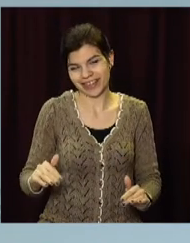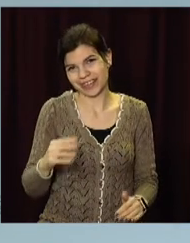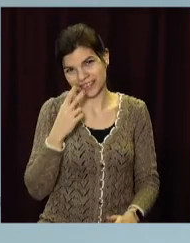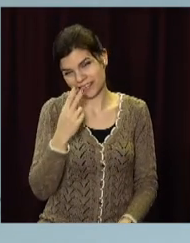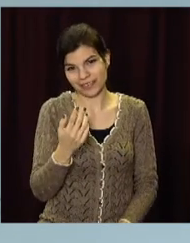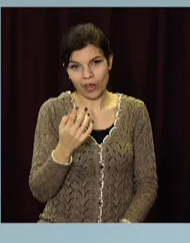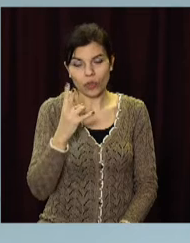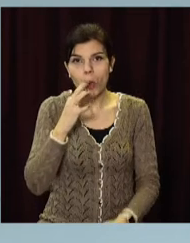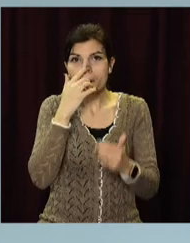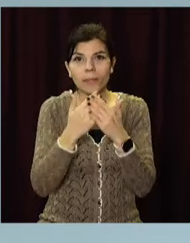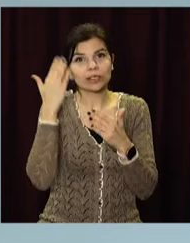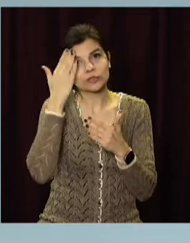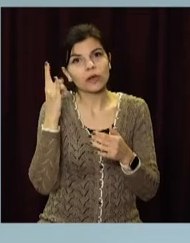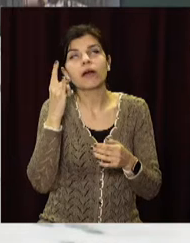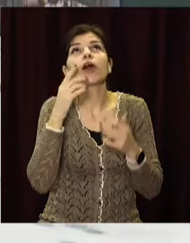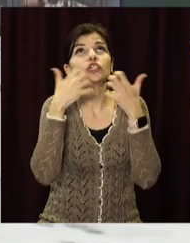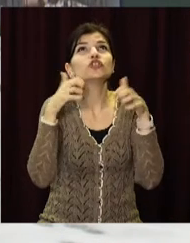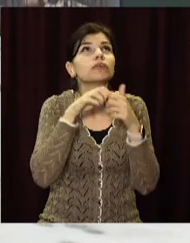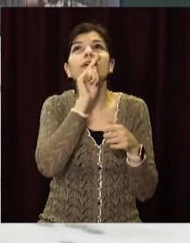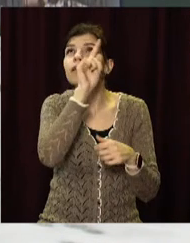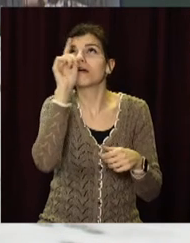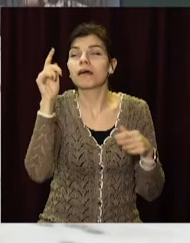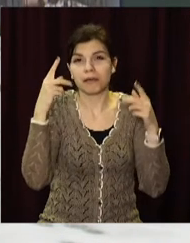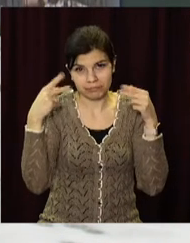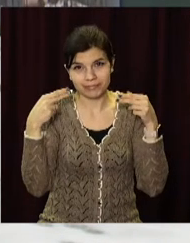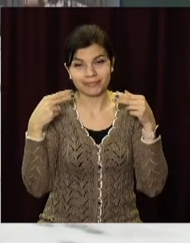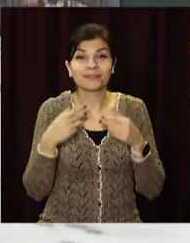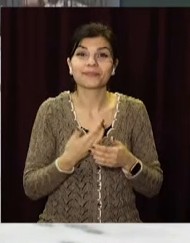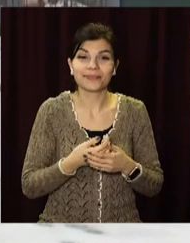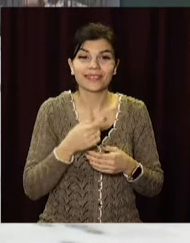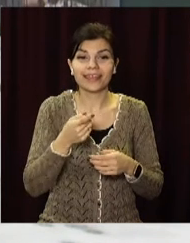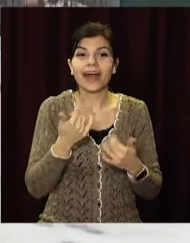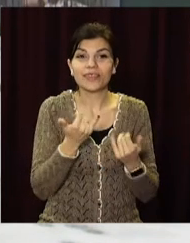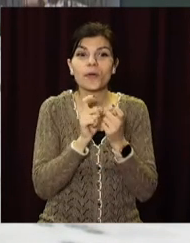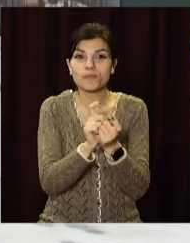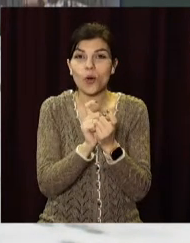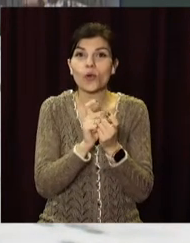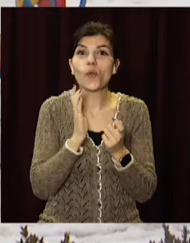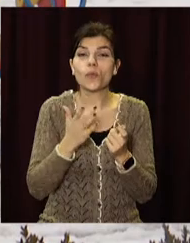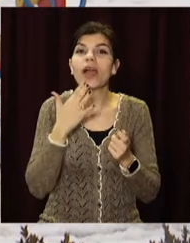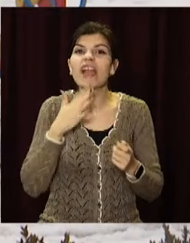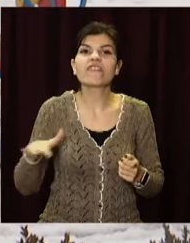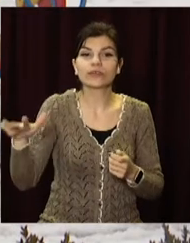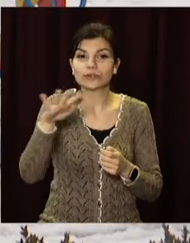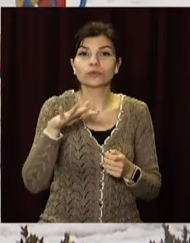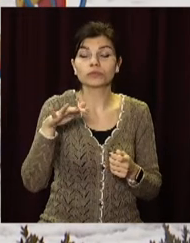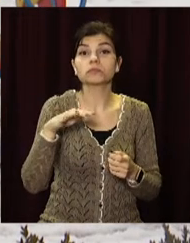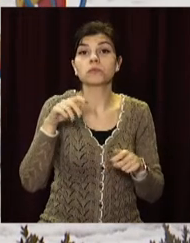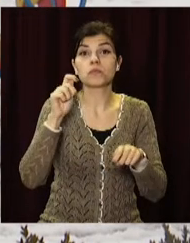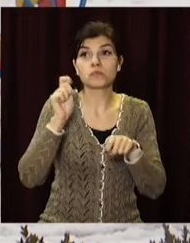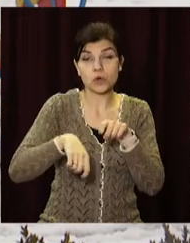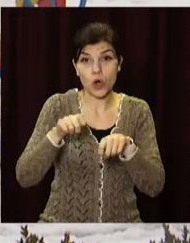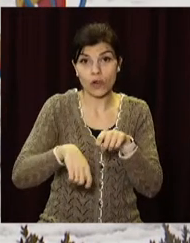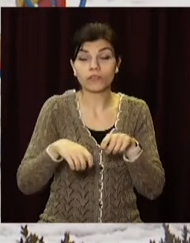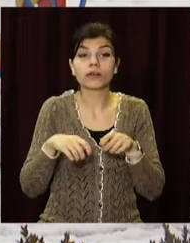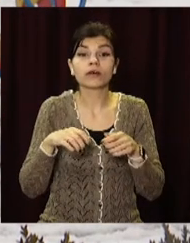але перед сном діти їх рахують. А тепер Обухівський дитсадок побореться ще й за престижну премію Євросоюзу в галузі архітектури. Для